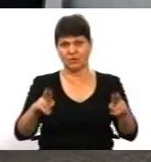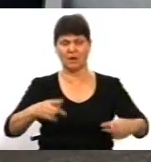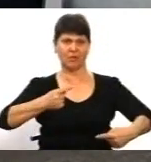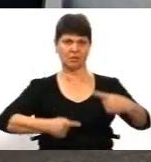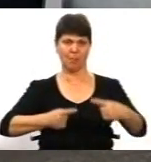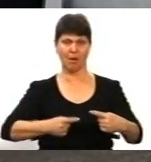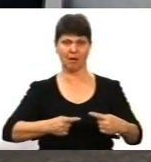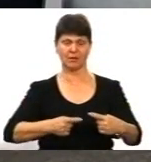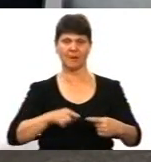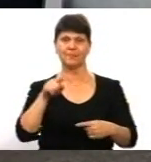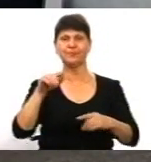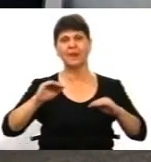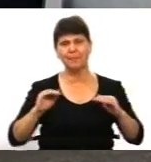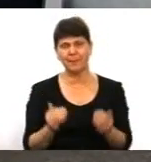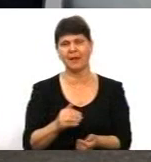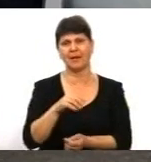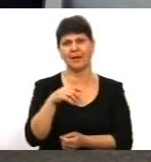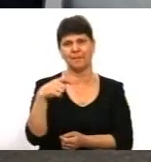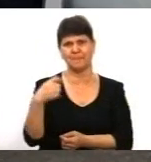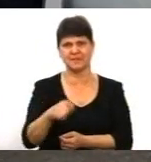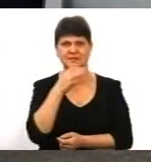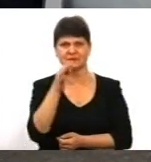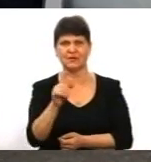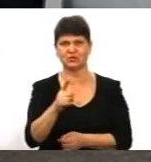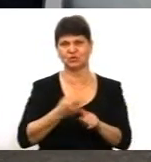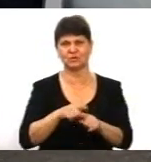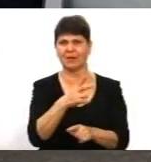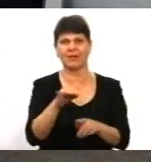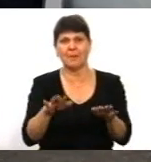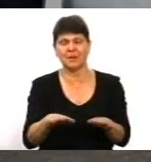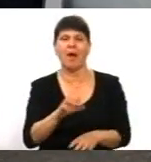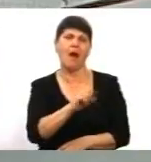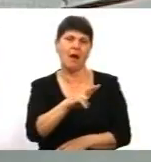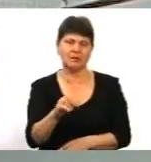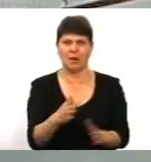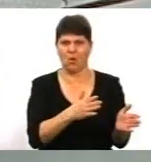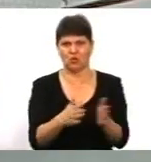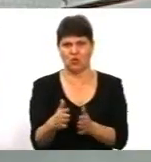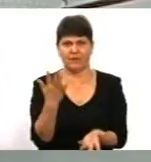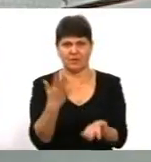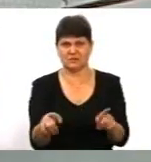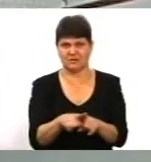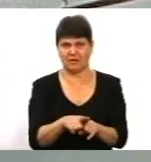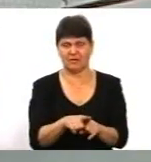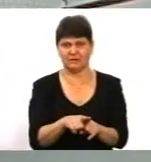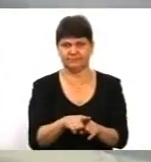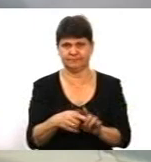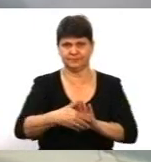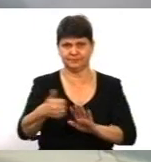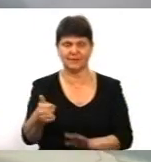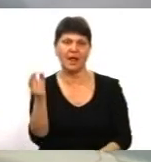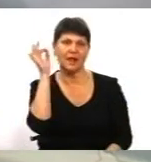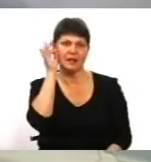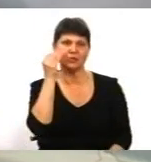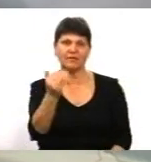Тим не менше, президент сказав, да, я вважаю, що це не місце, але я готовий раз такий виклик. Нагадаю, ви дивилися